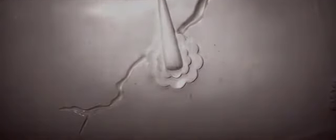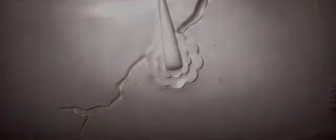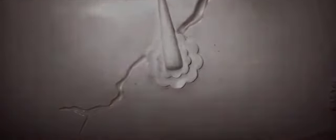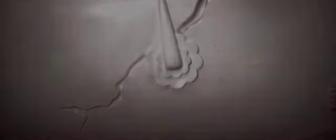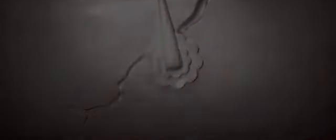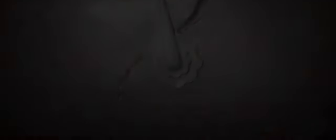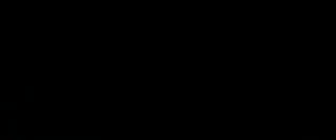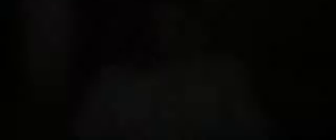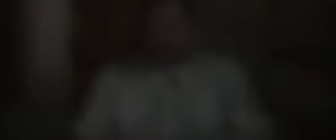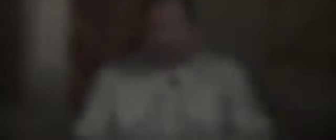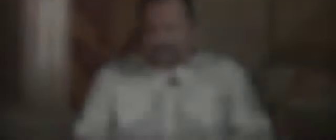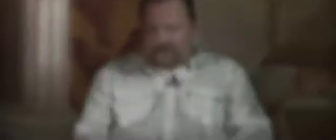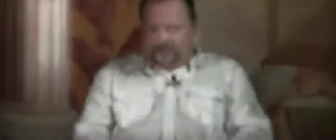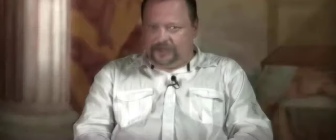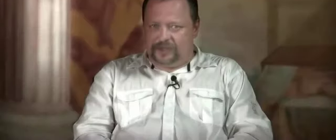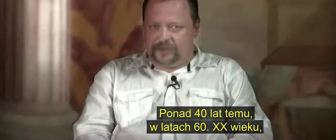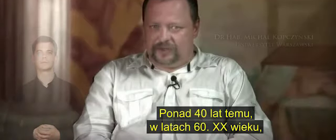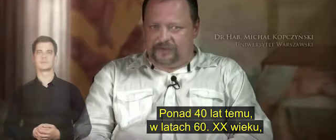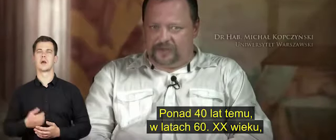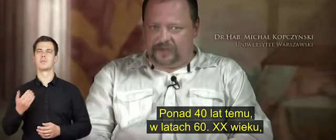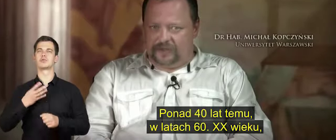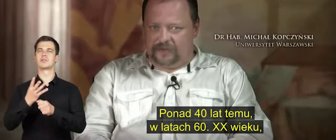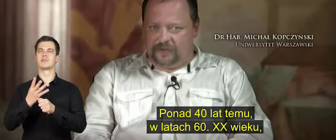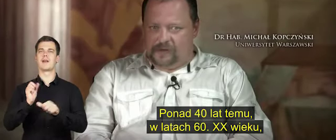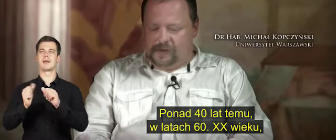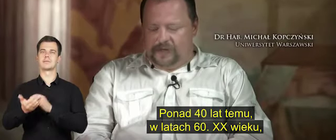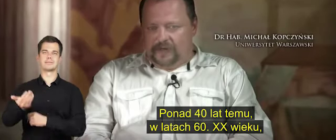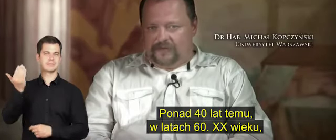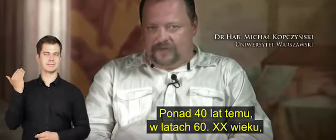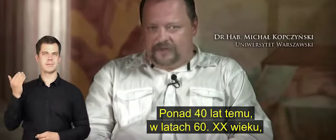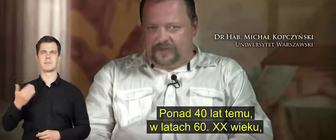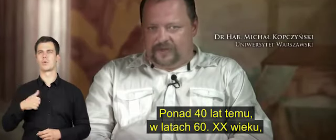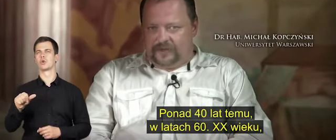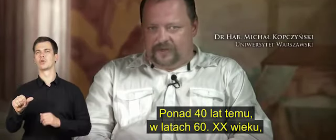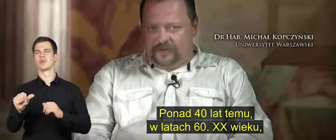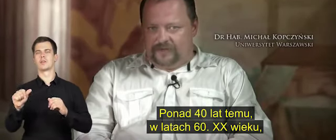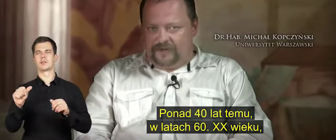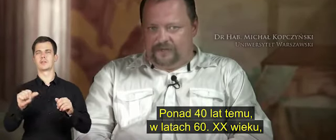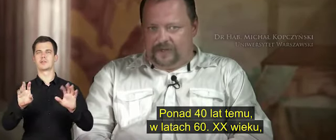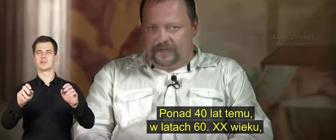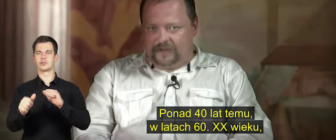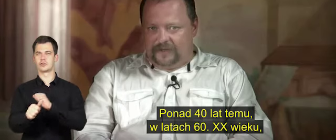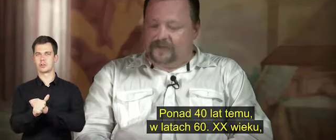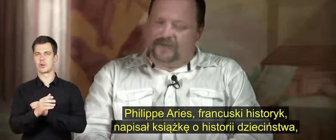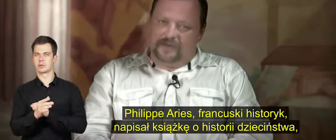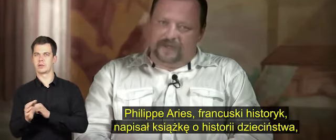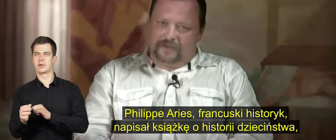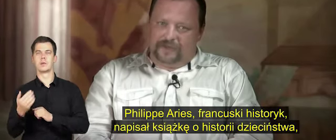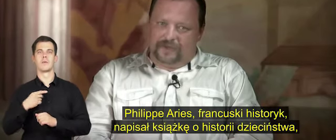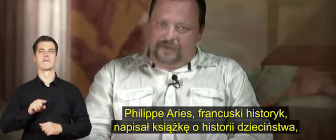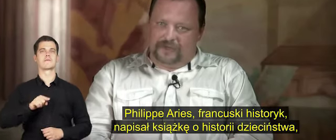Ponad 40 lat temu, w latach 60. XX wieku, francuski historyk Philippe Ariès